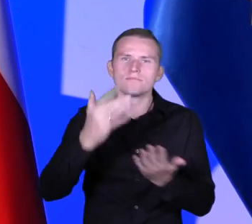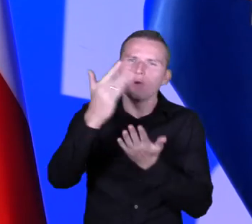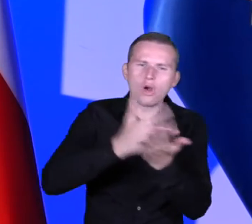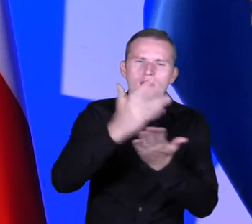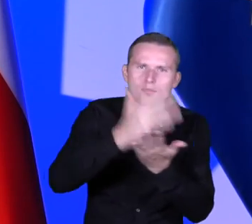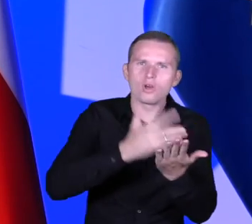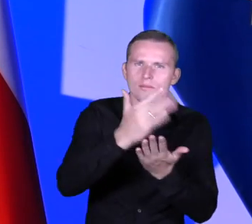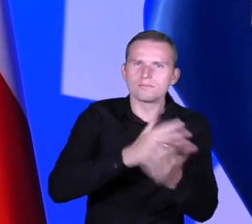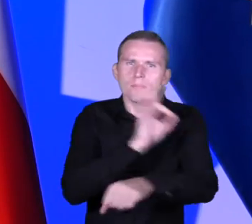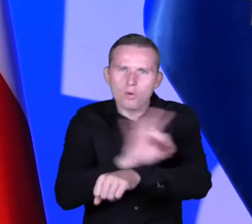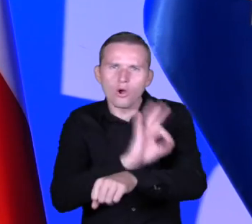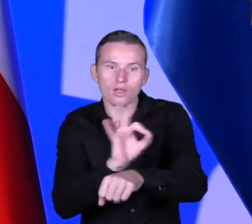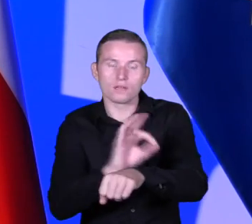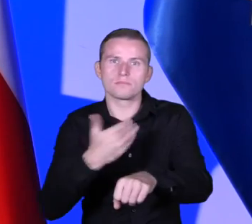pandemię,